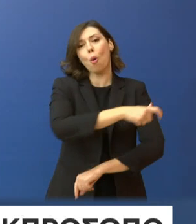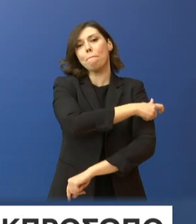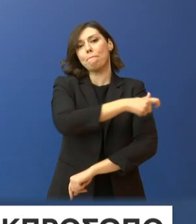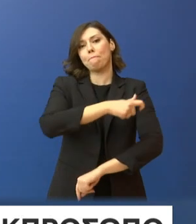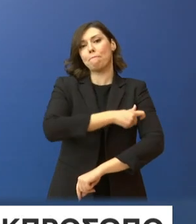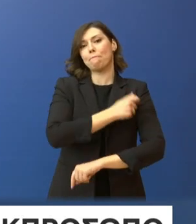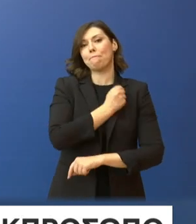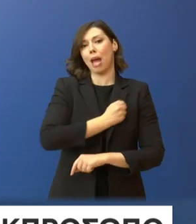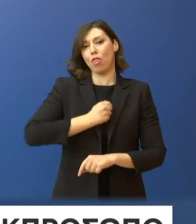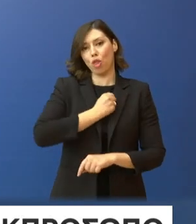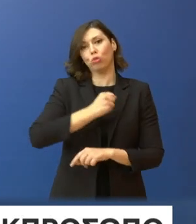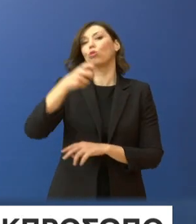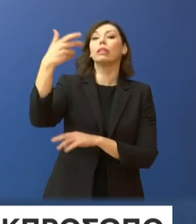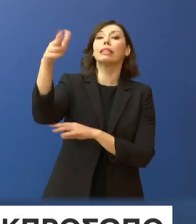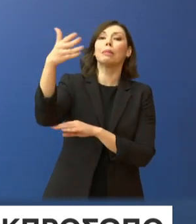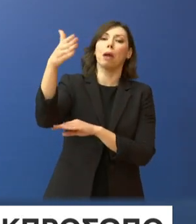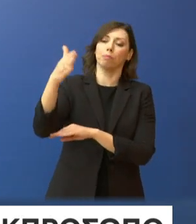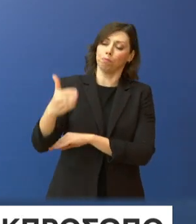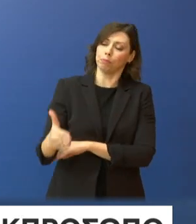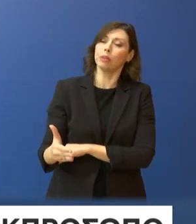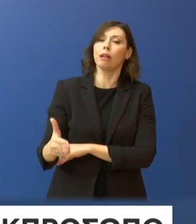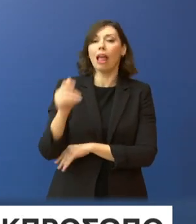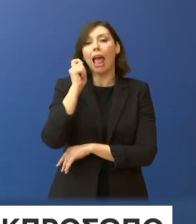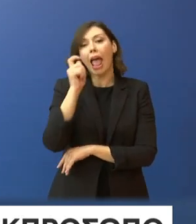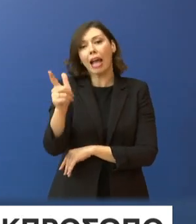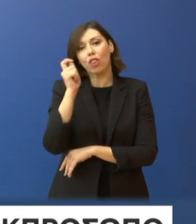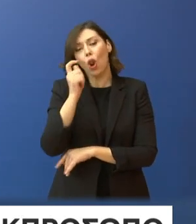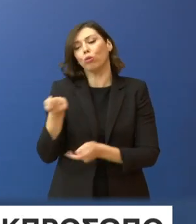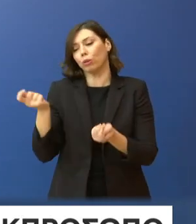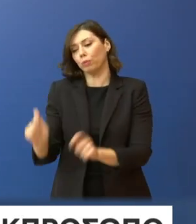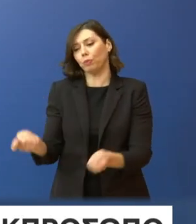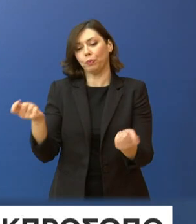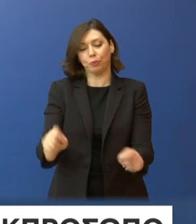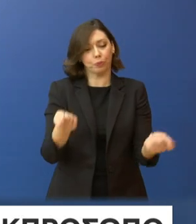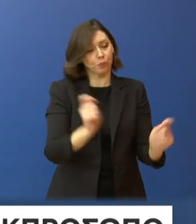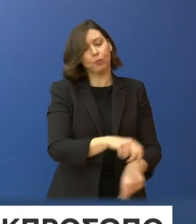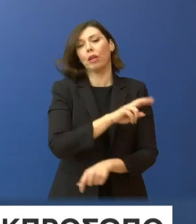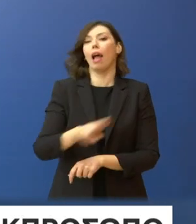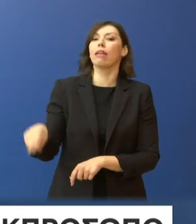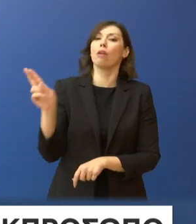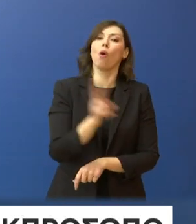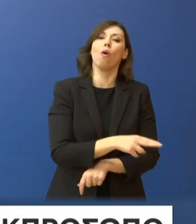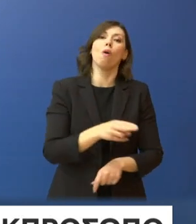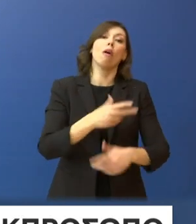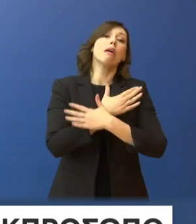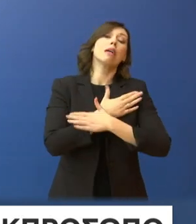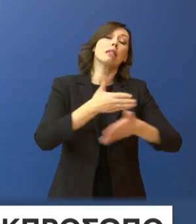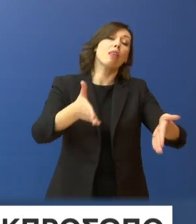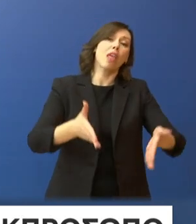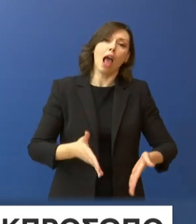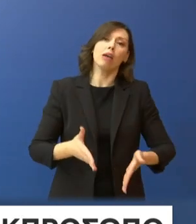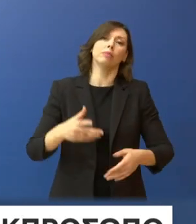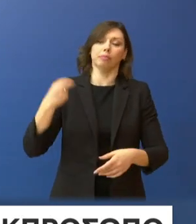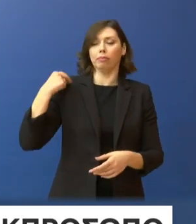αναστολή των δημόσιων εορταστικών εκδηλώσεων, ενώ η κυβεία των θυμάτων θα γίνει δημοσία δαπάνη. Από την πρώτη στιγμή του